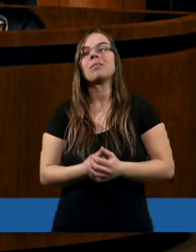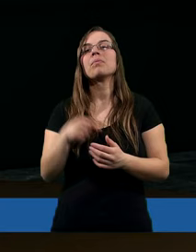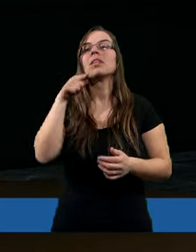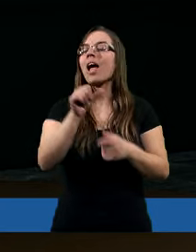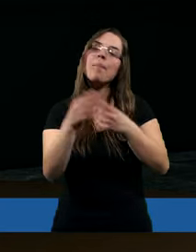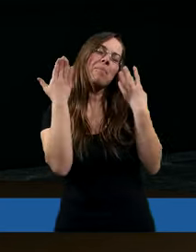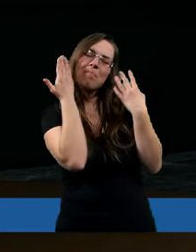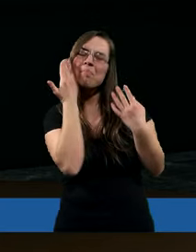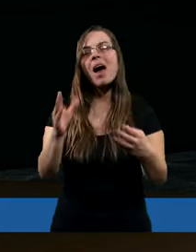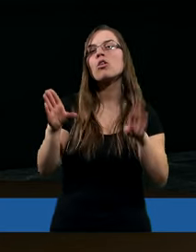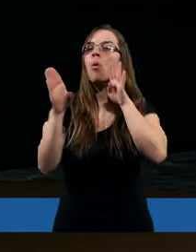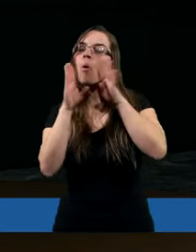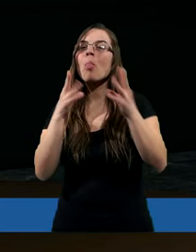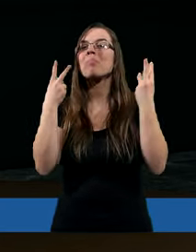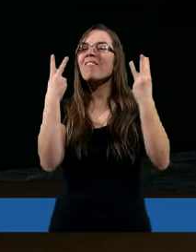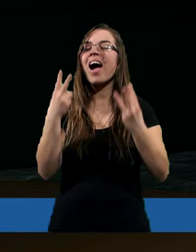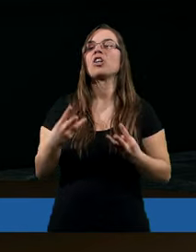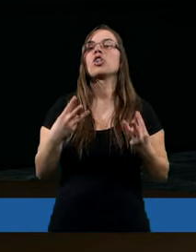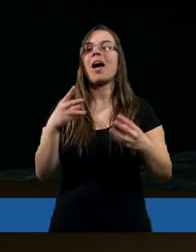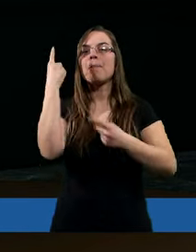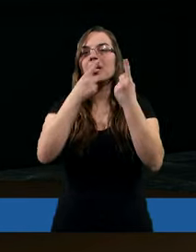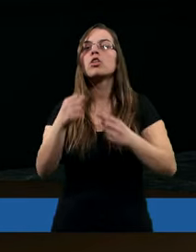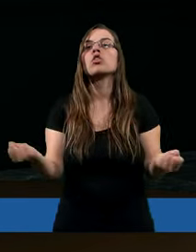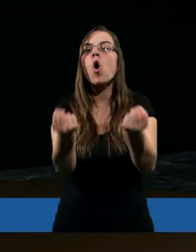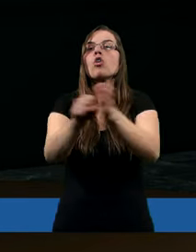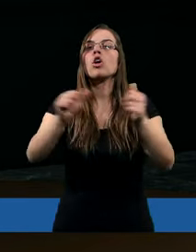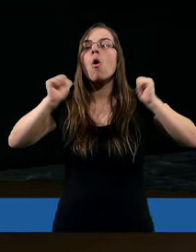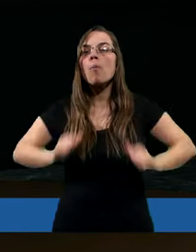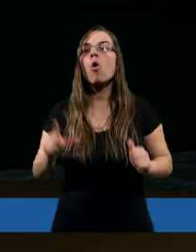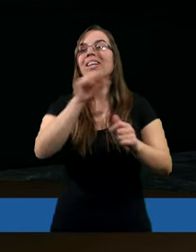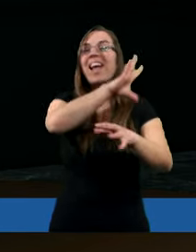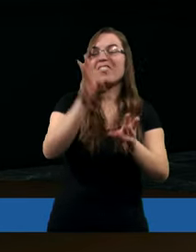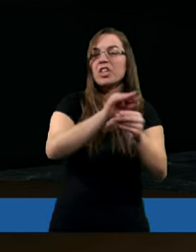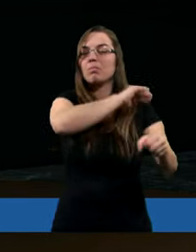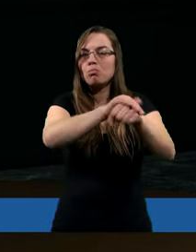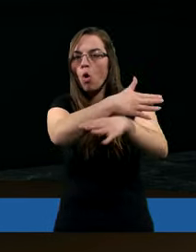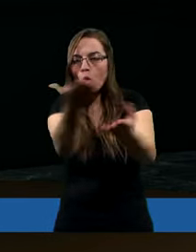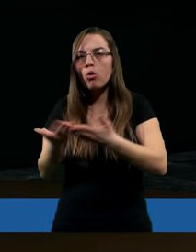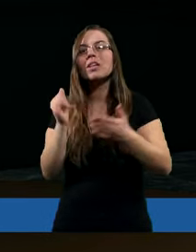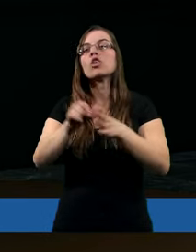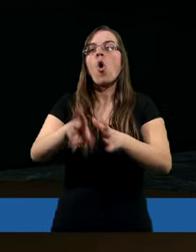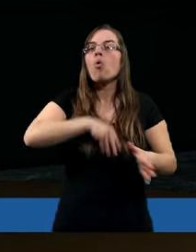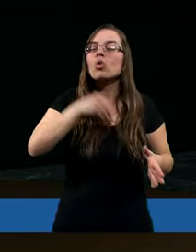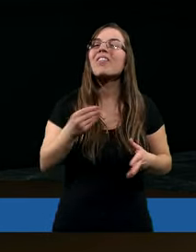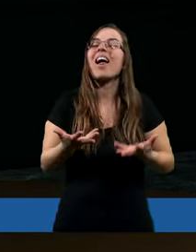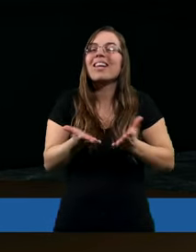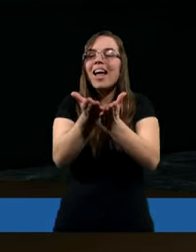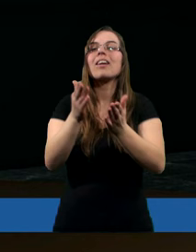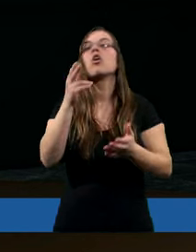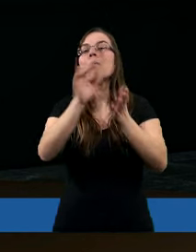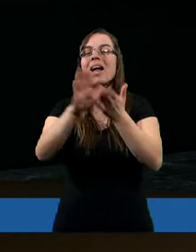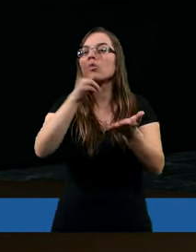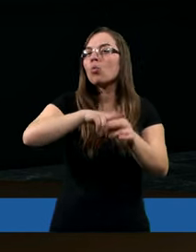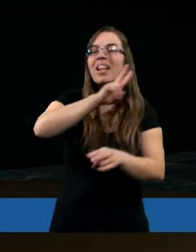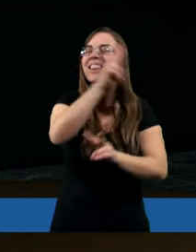Tam jest bardzo podobna myśl ujęta. Dążcie do pokoju ze wszystkimi i do uświęcenia, bez którego nikt nie